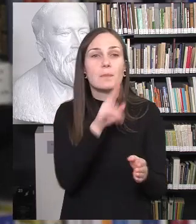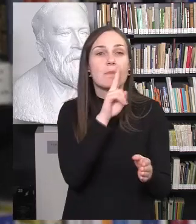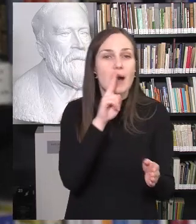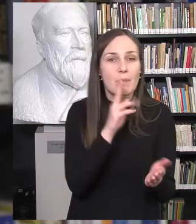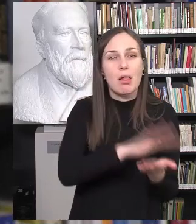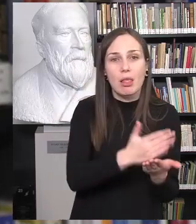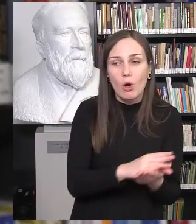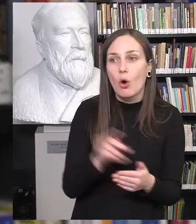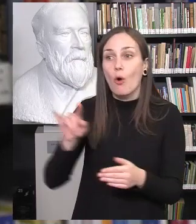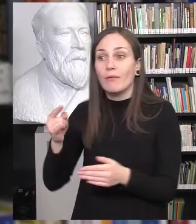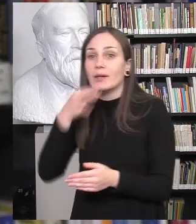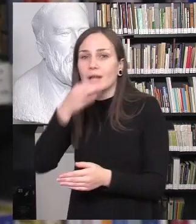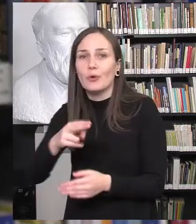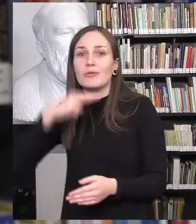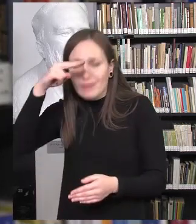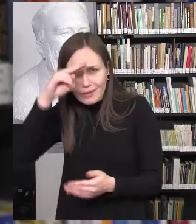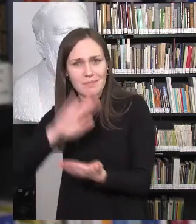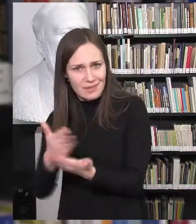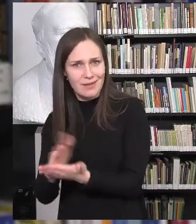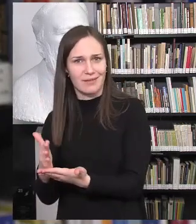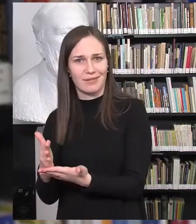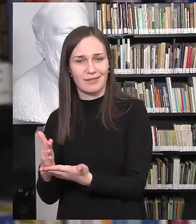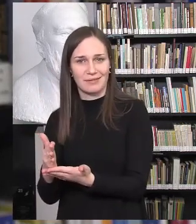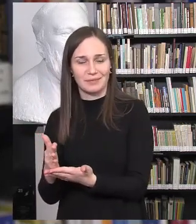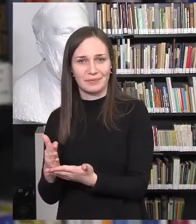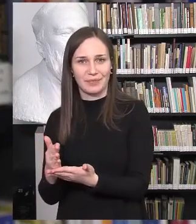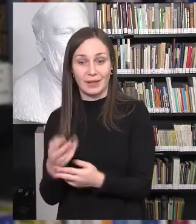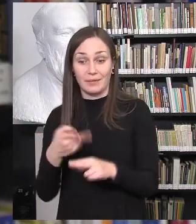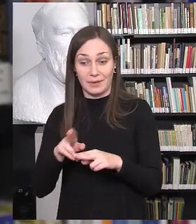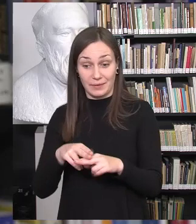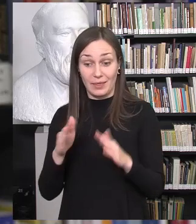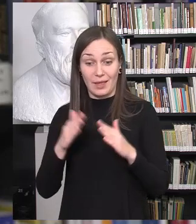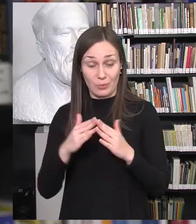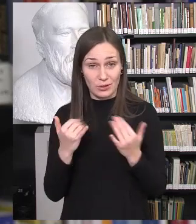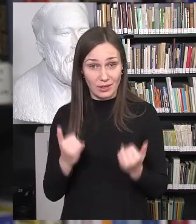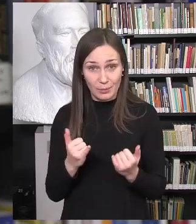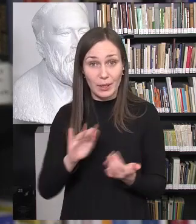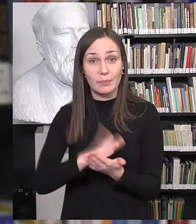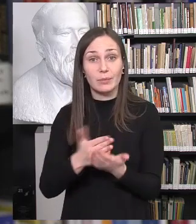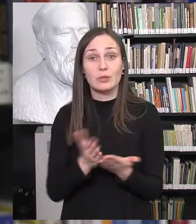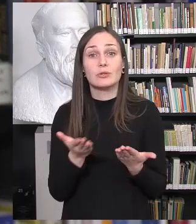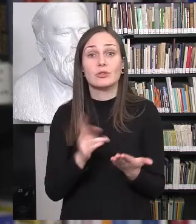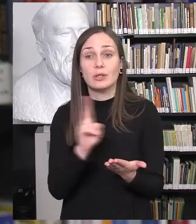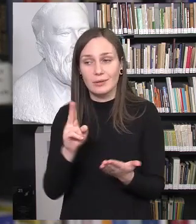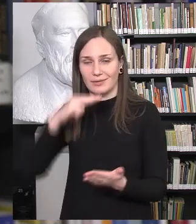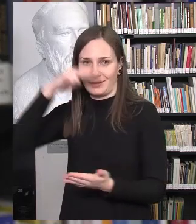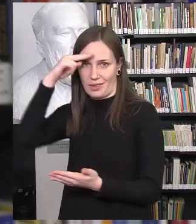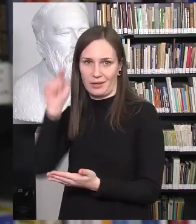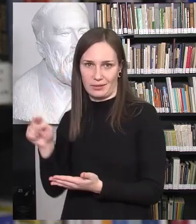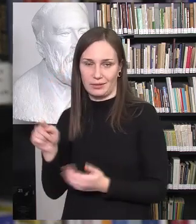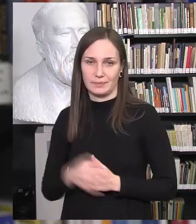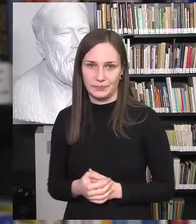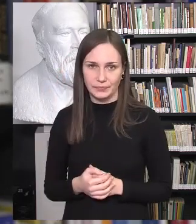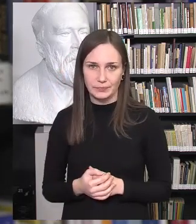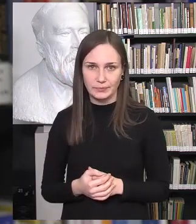Nes dažniau, taip jau susiklostė, kad dažniau blinus šitame etape namuose kepa jo tėtis. Tai man